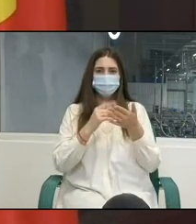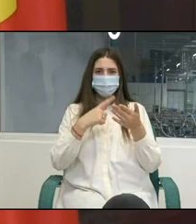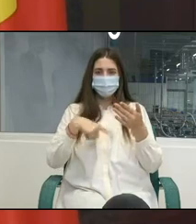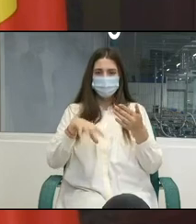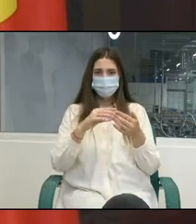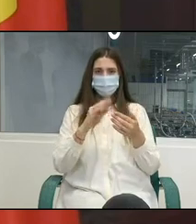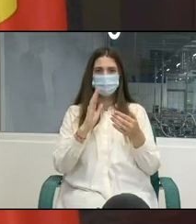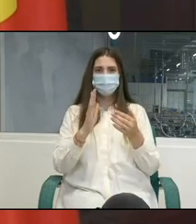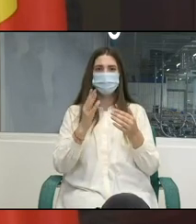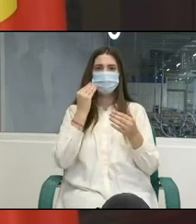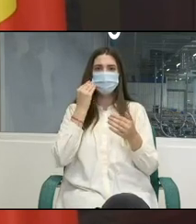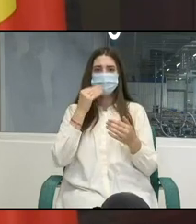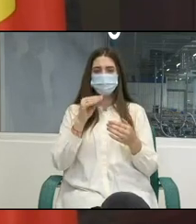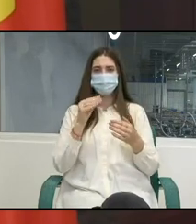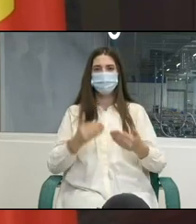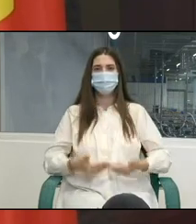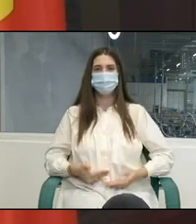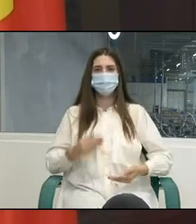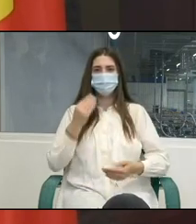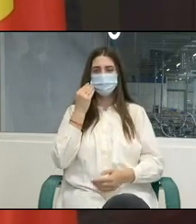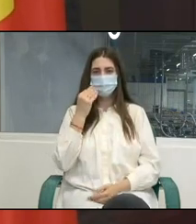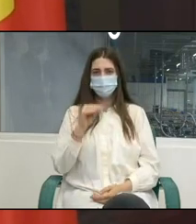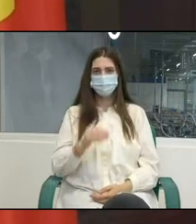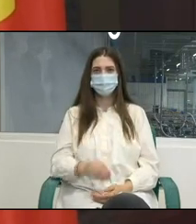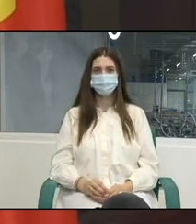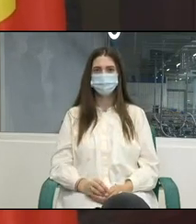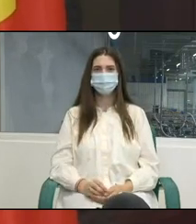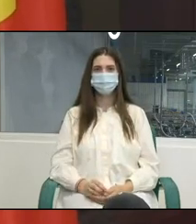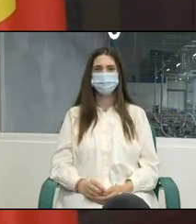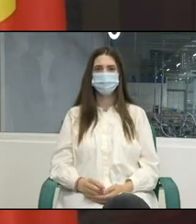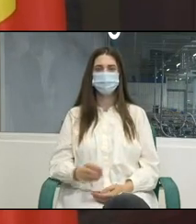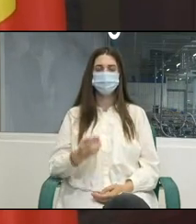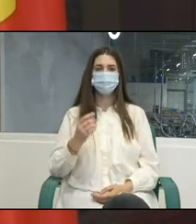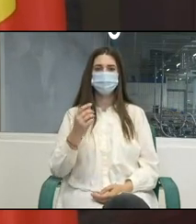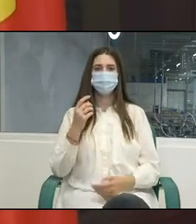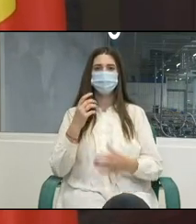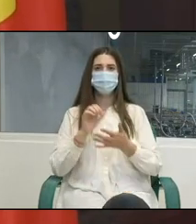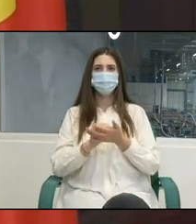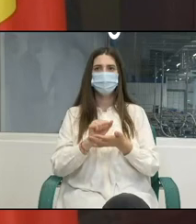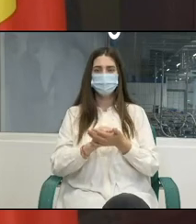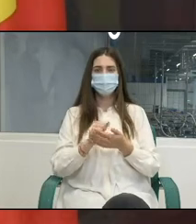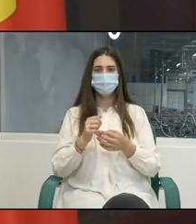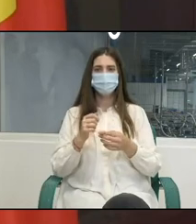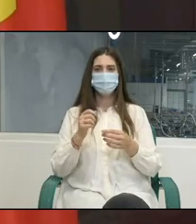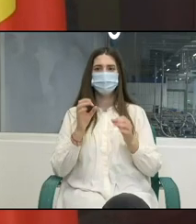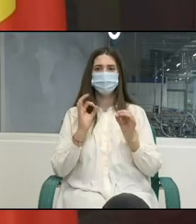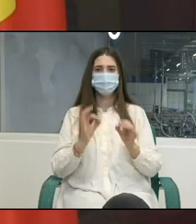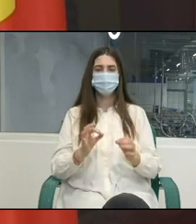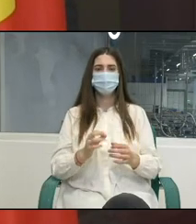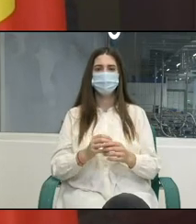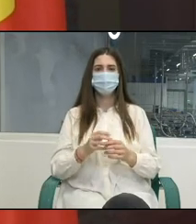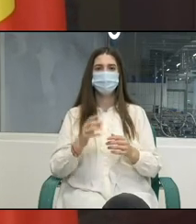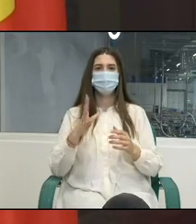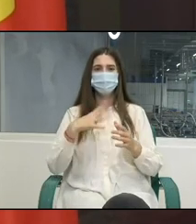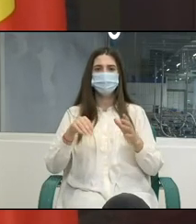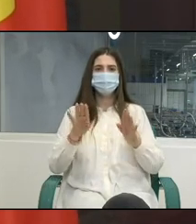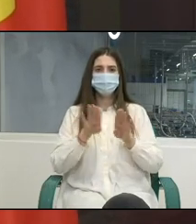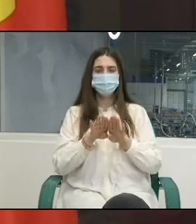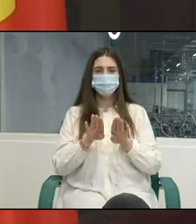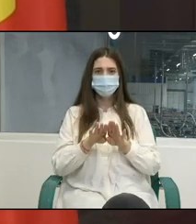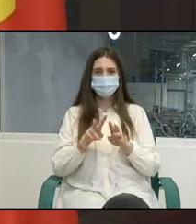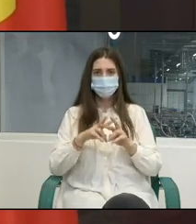ocupare de plină la libera alegere ocupare de calitate în condiții de egalitate